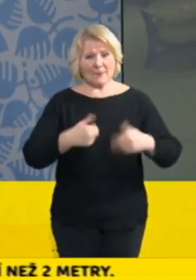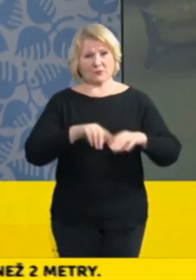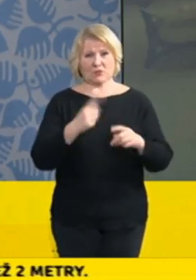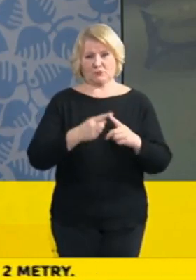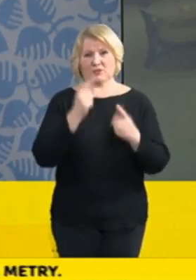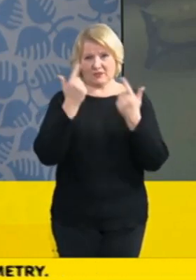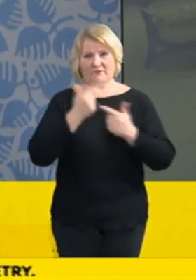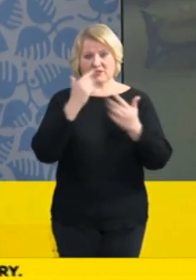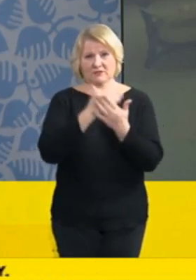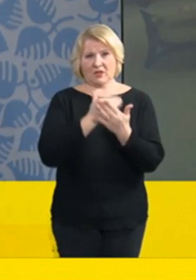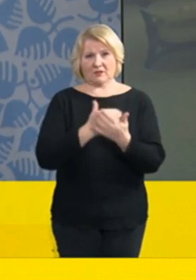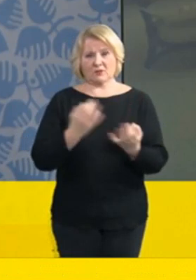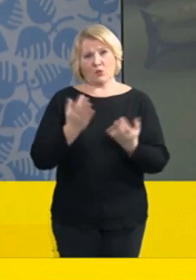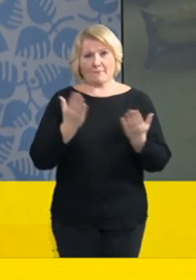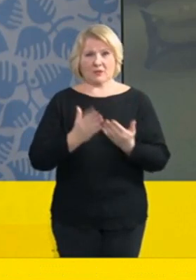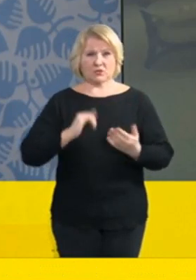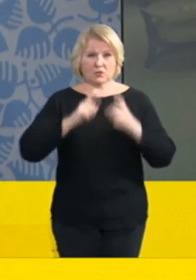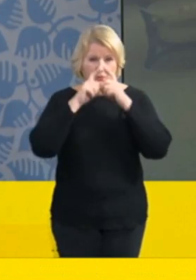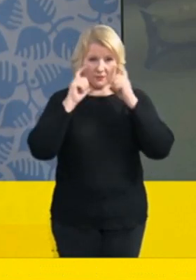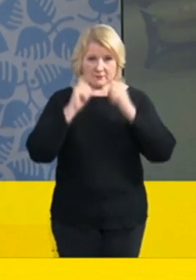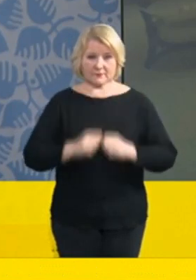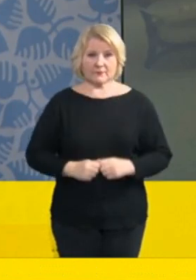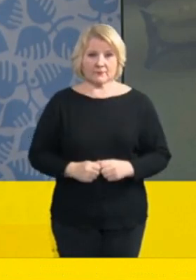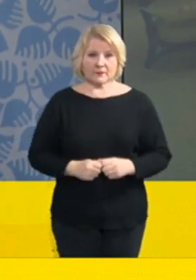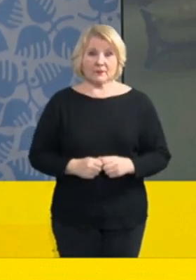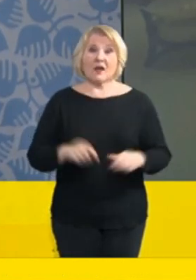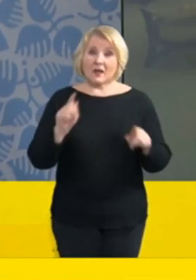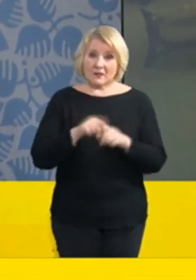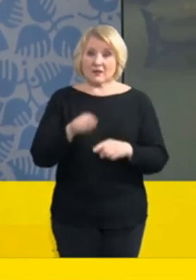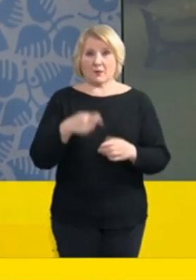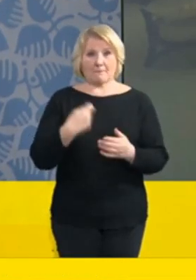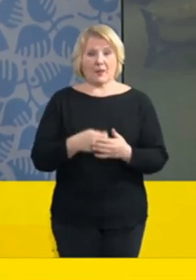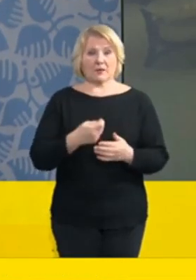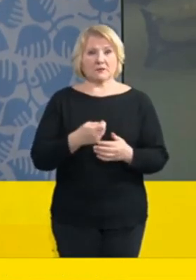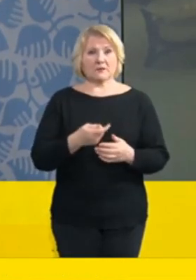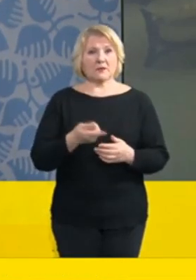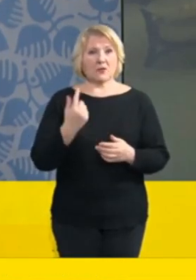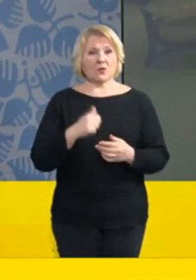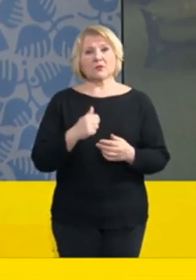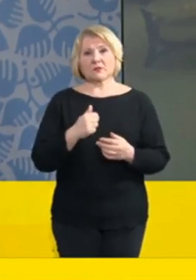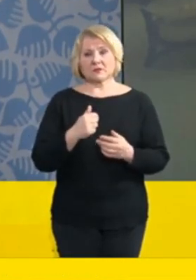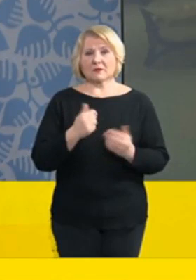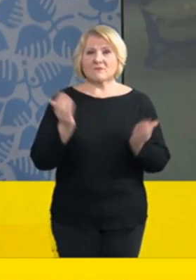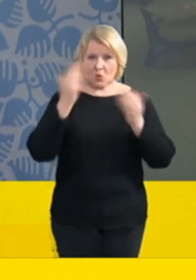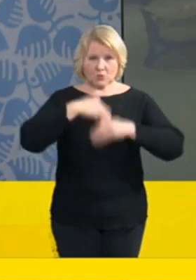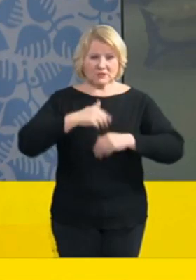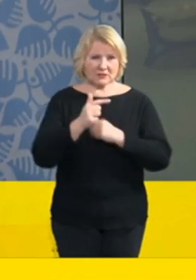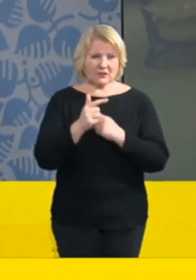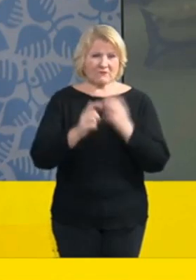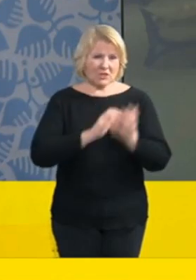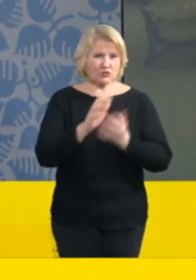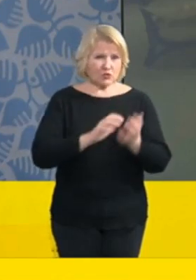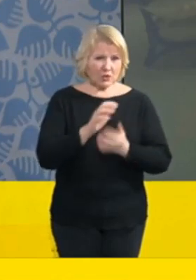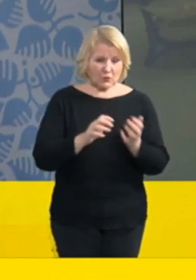Tady je nastavená ta platnost rovněž od středy do, nebo od půlnoci středa až čtvrtek, ale je tam